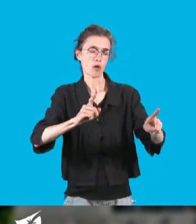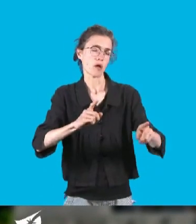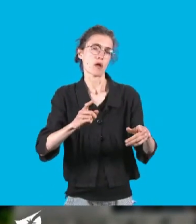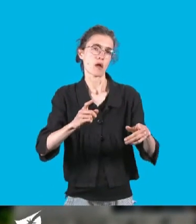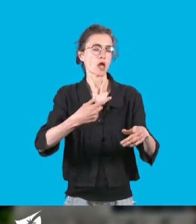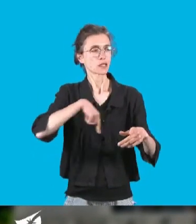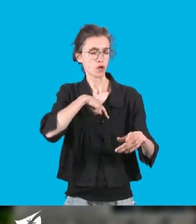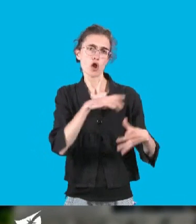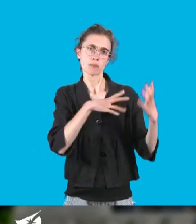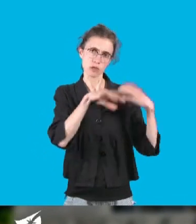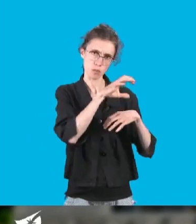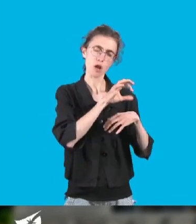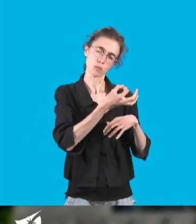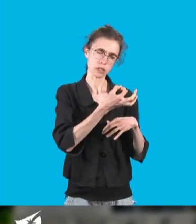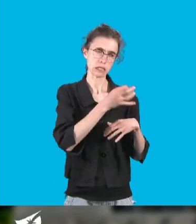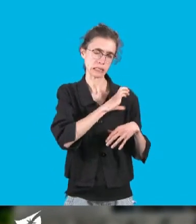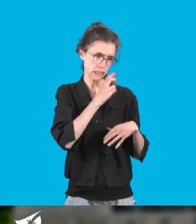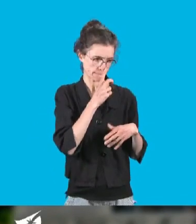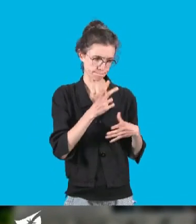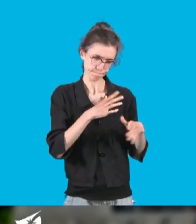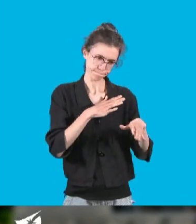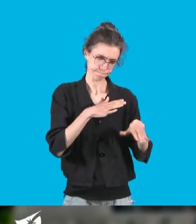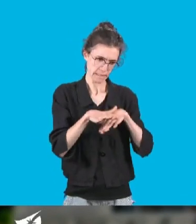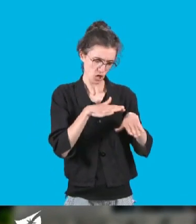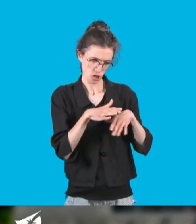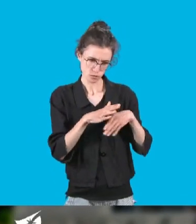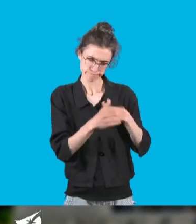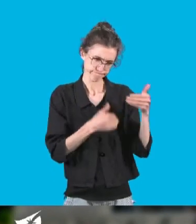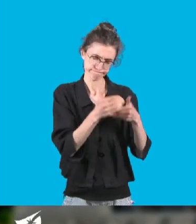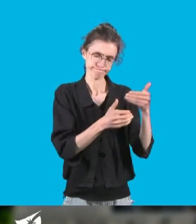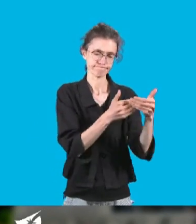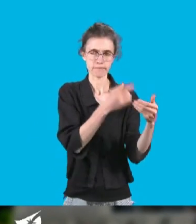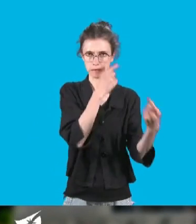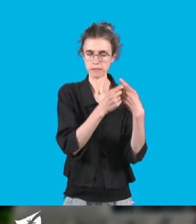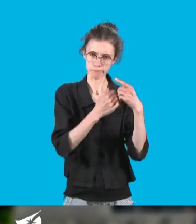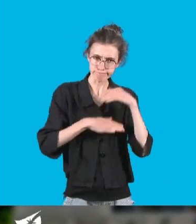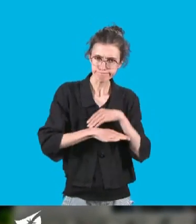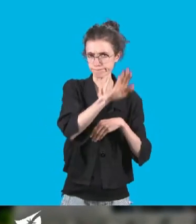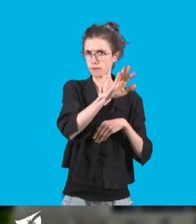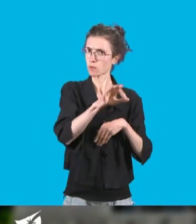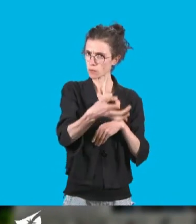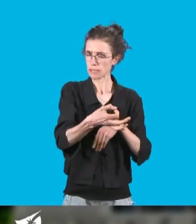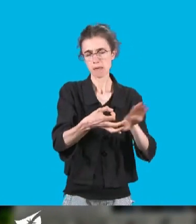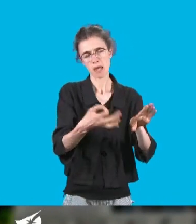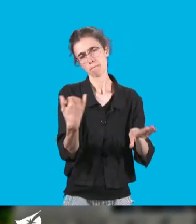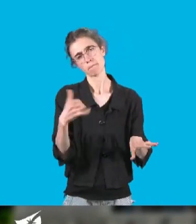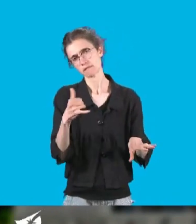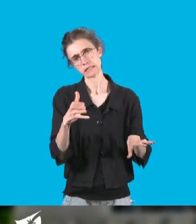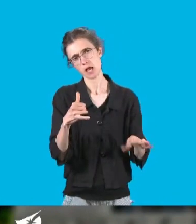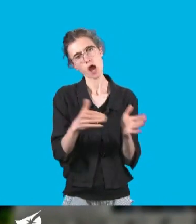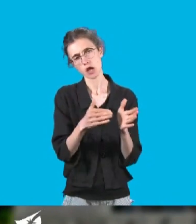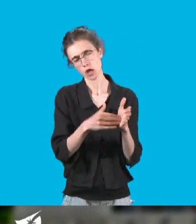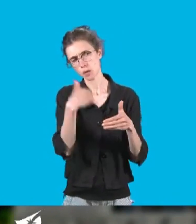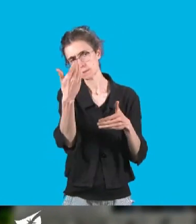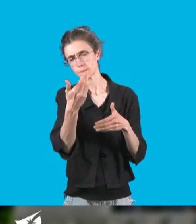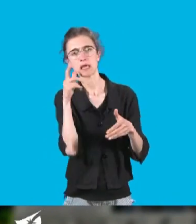et les acteurs afin de faire redémarrer la construction de logements, mais il reste beaucoup à faire pour répondre à des attentes qui